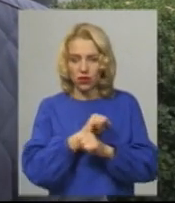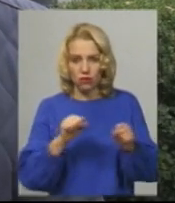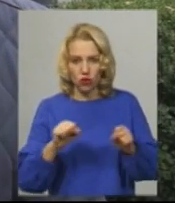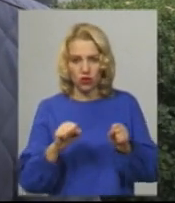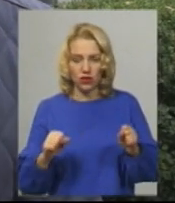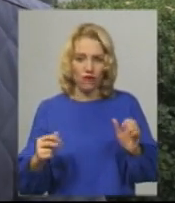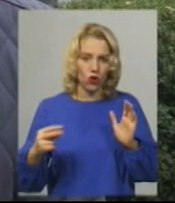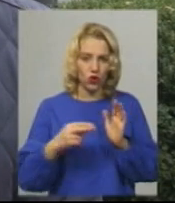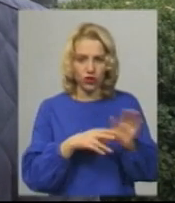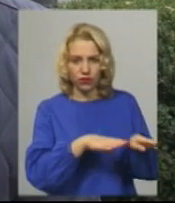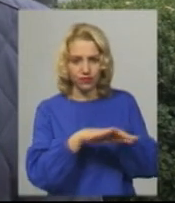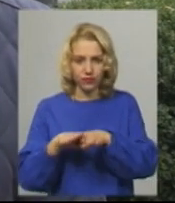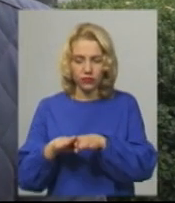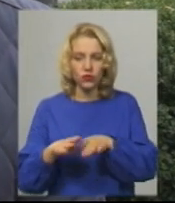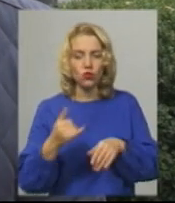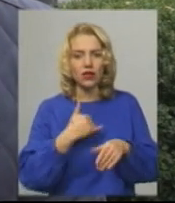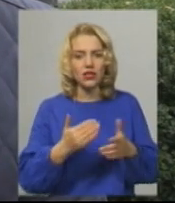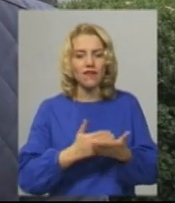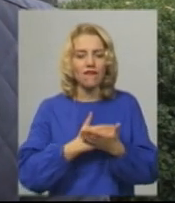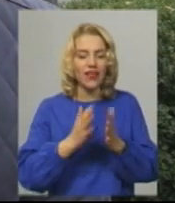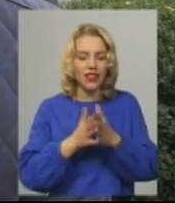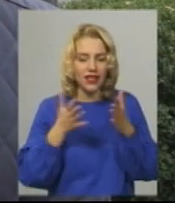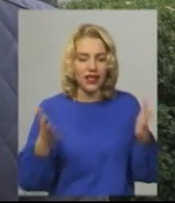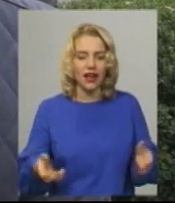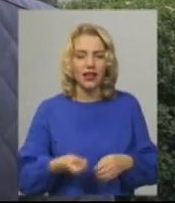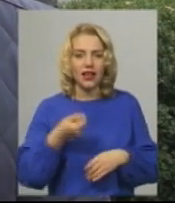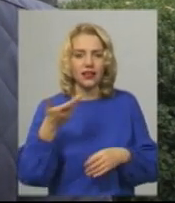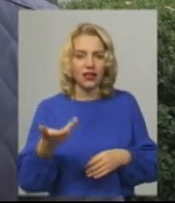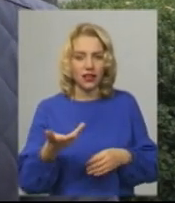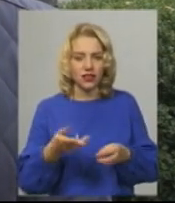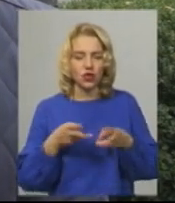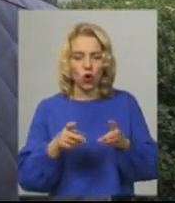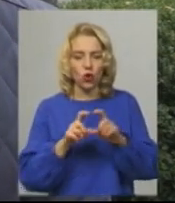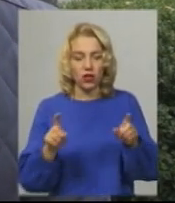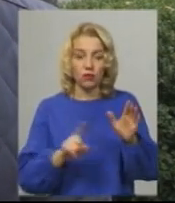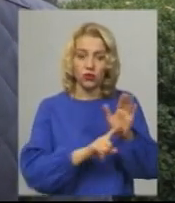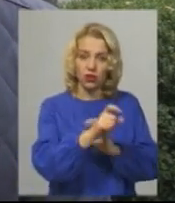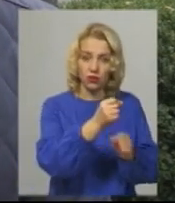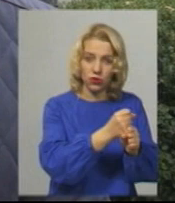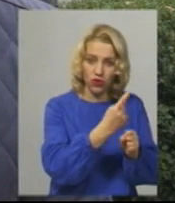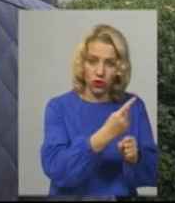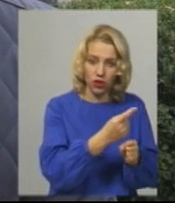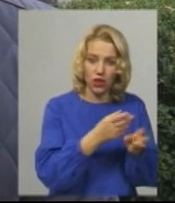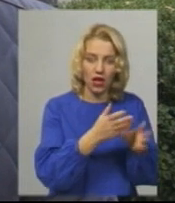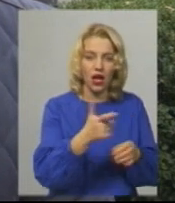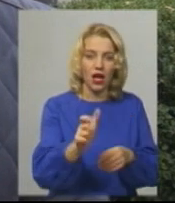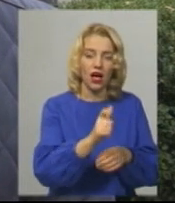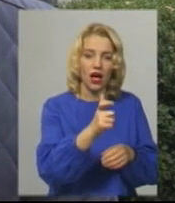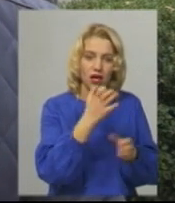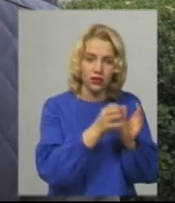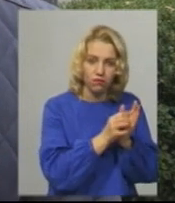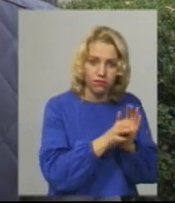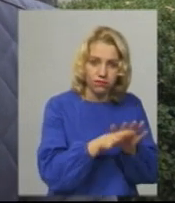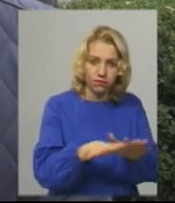у нас досить велика кількість котелень, тому запустилась одна котельня, пішов газ, пішло